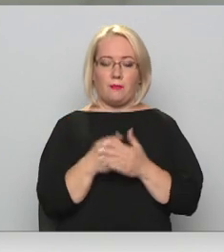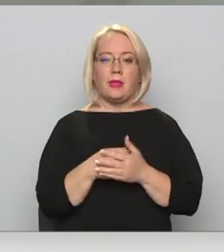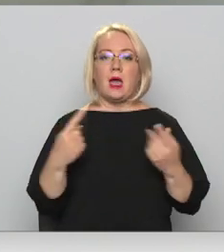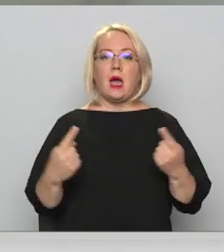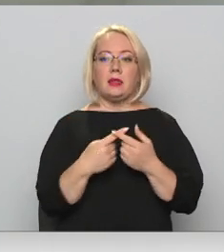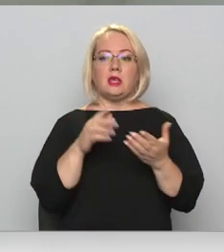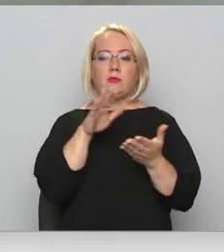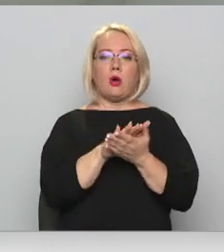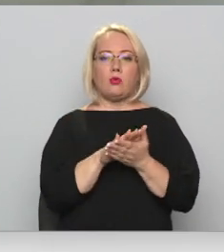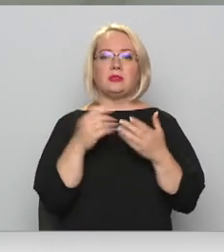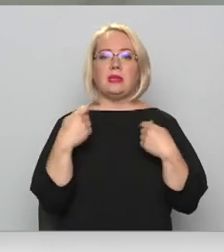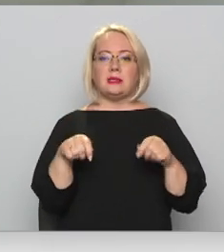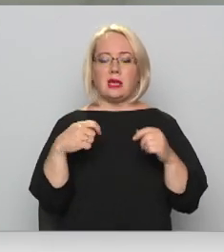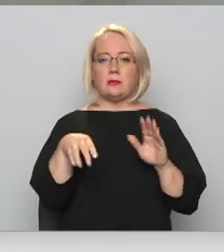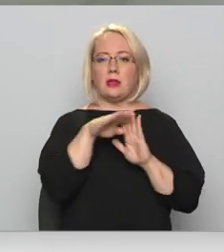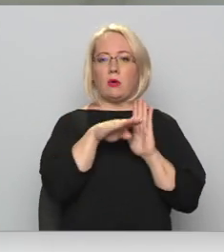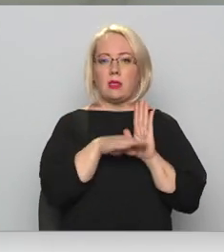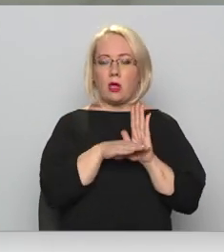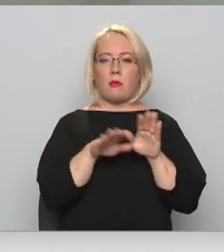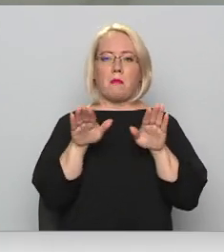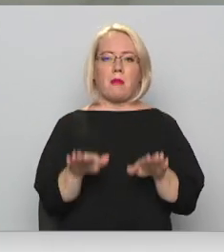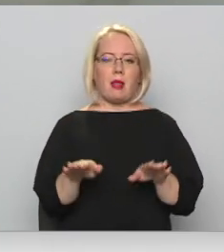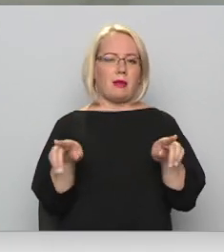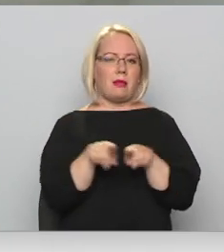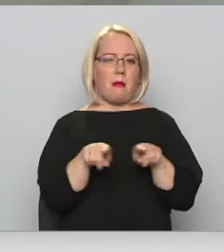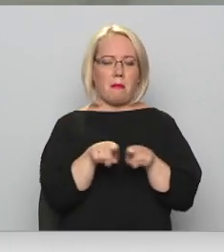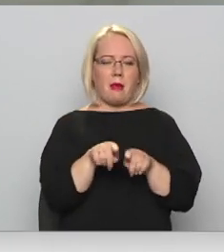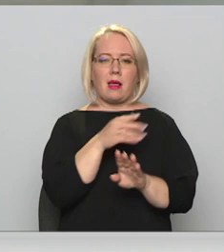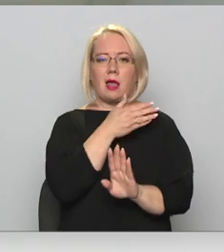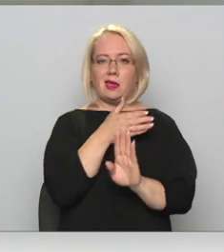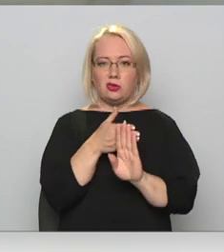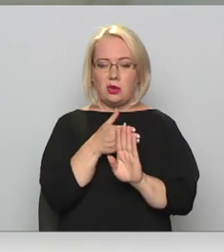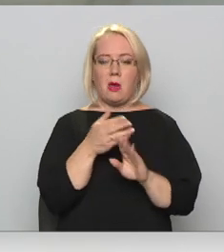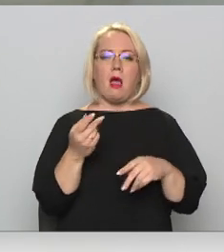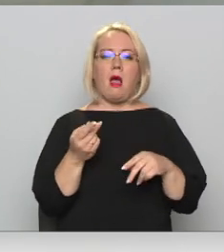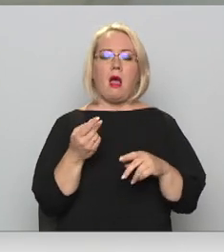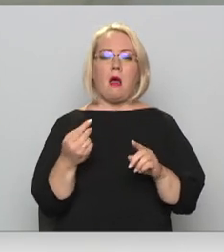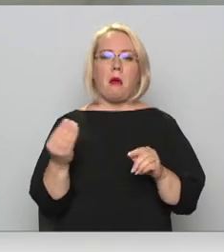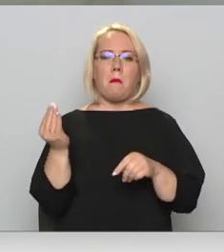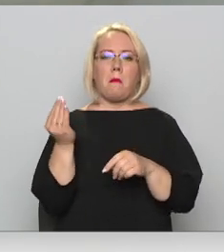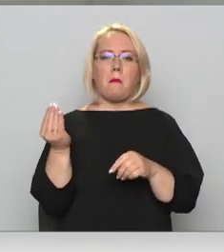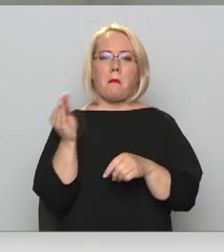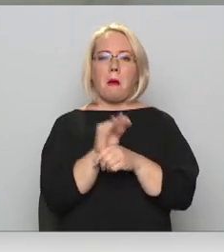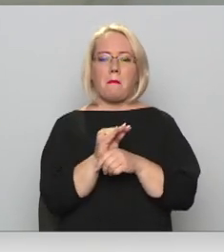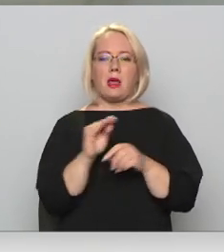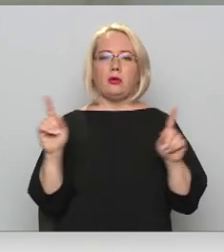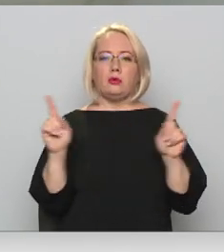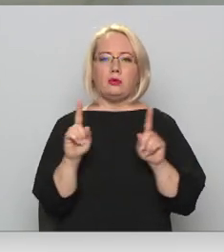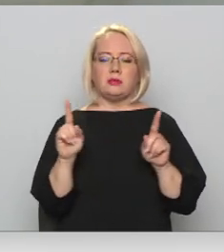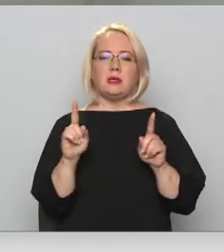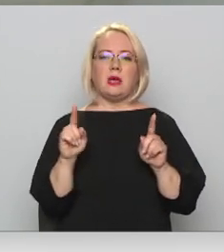tirzniecību regulējums ir palicis tāds pats kā līdz šim. Papildus, kā es minēju, tad ir nākušs